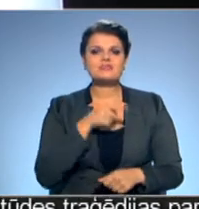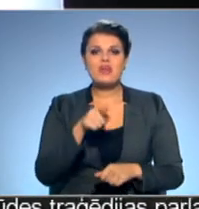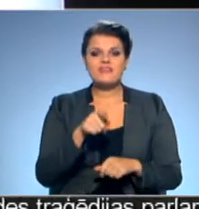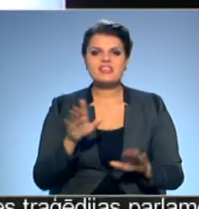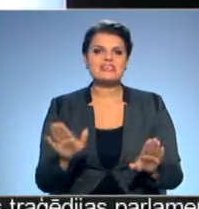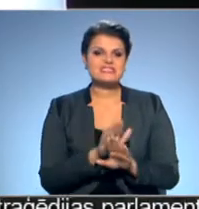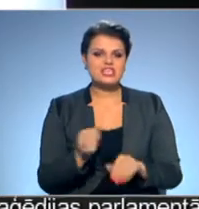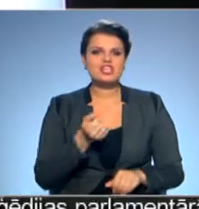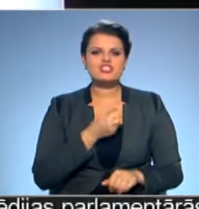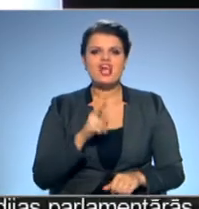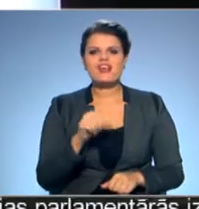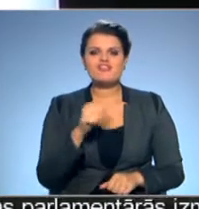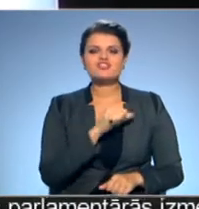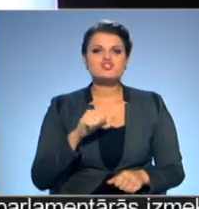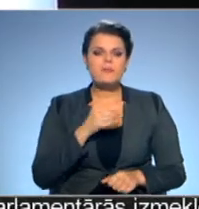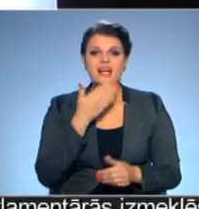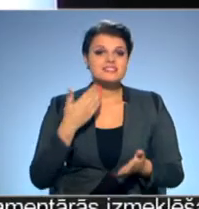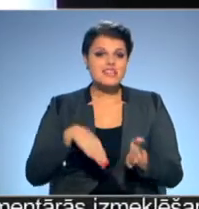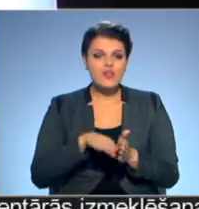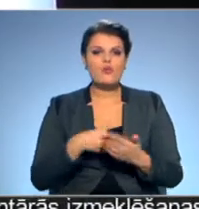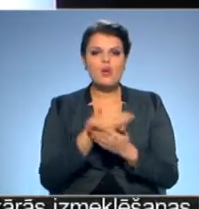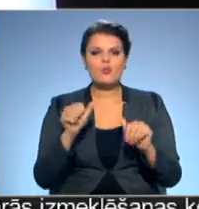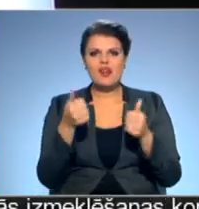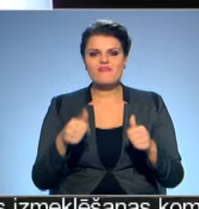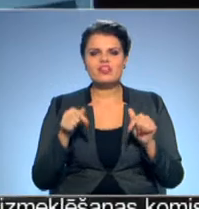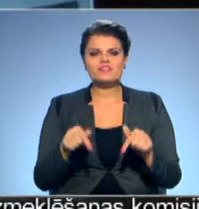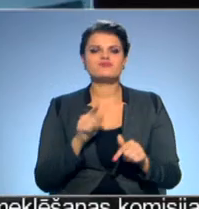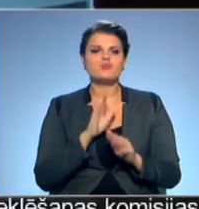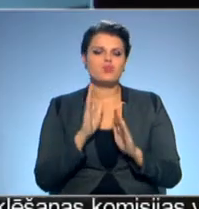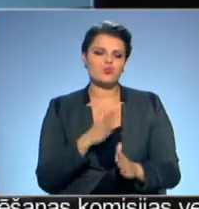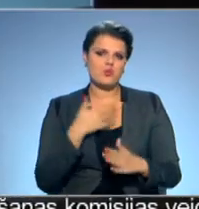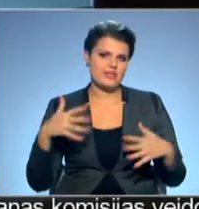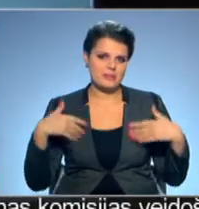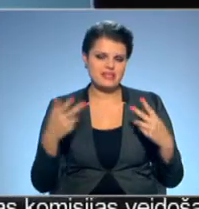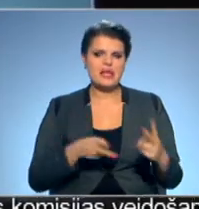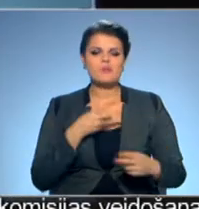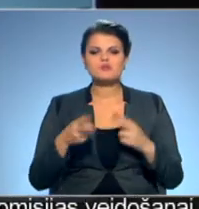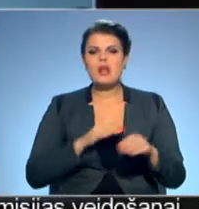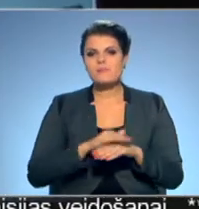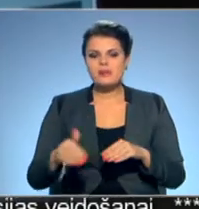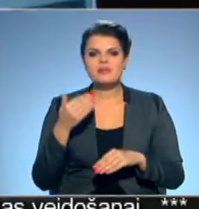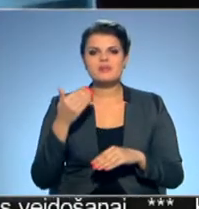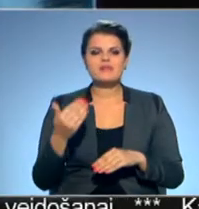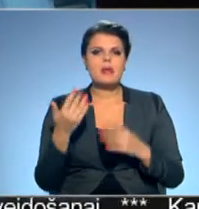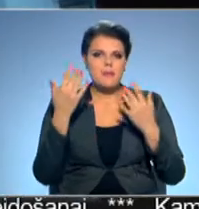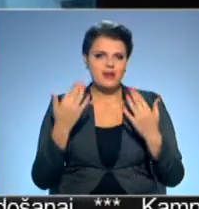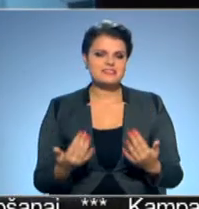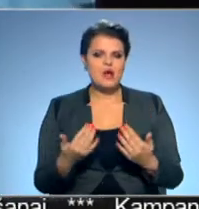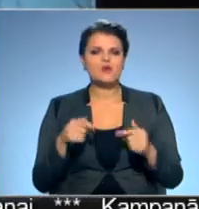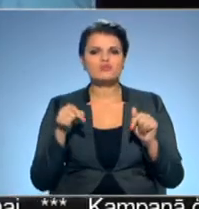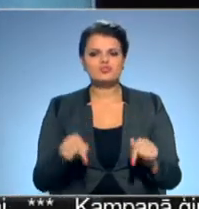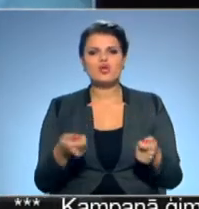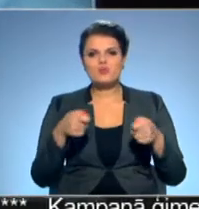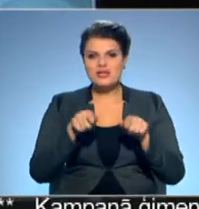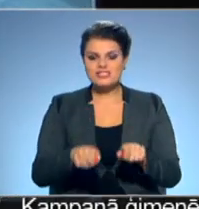Vienīgi žēl, ka Mārtiņš pats nav, bet jebkurā variantā esmu jau priecīgs. Emocionāli piepildītais Mārtiņa dienas pasākums aizputē